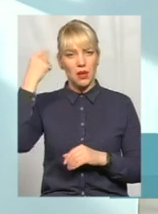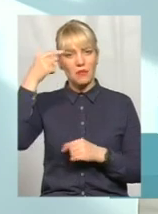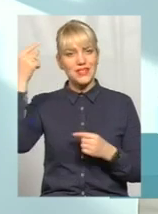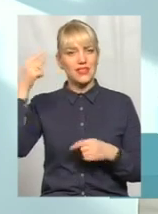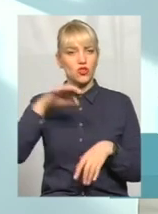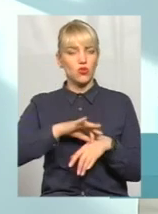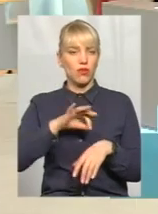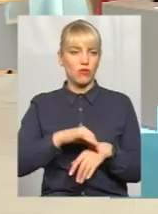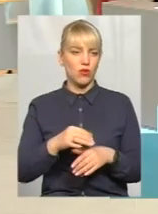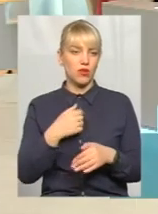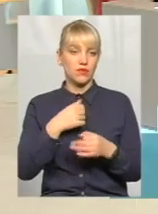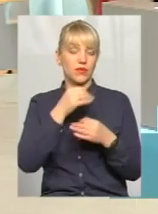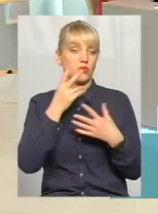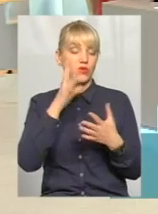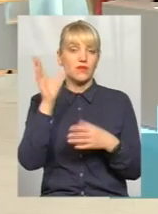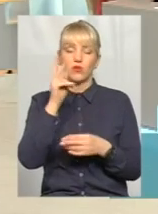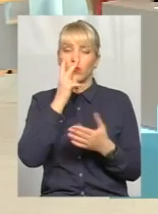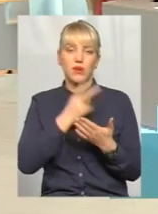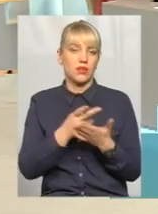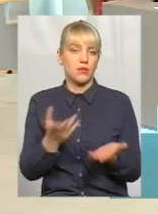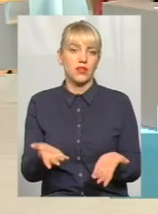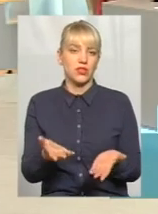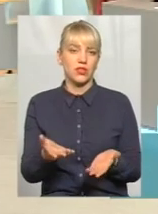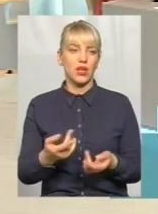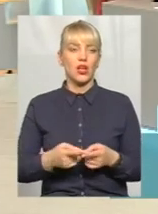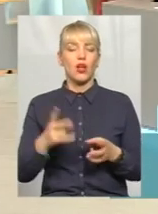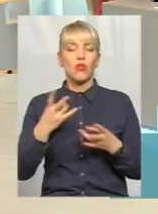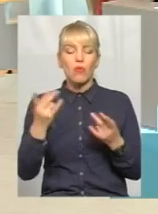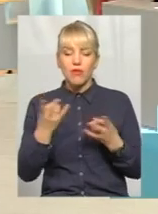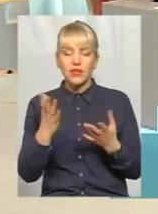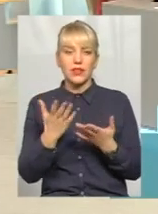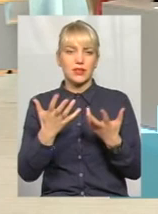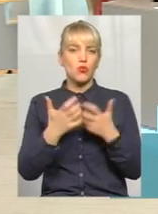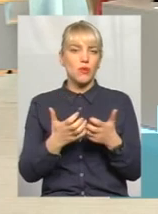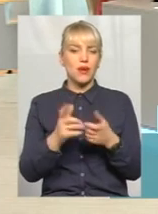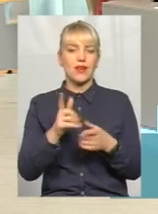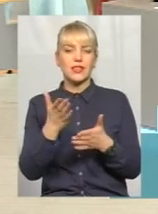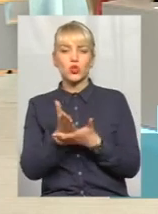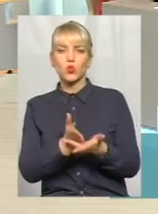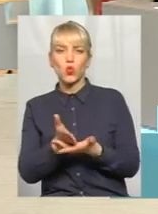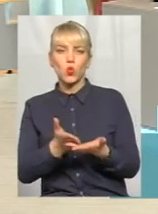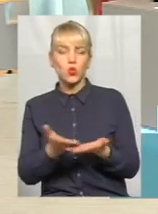Розумієте? Не можна всього передбачити. Але має бути якийсь механізм, мають бути служби, які